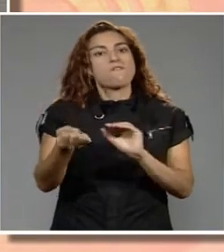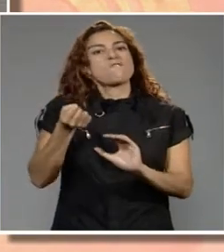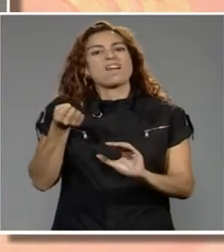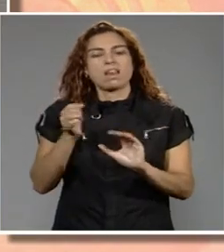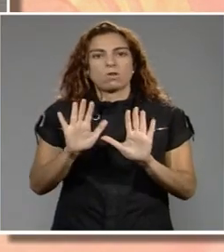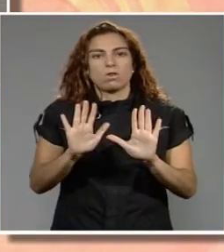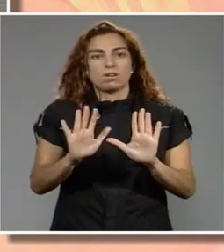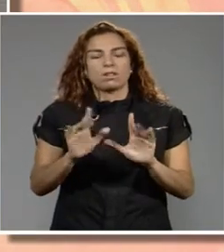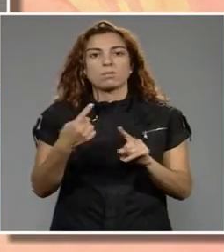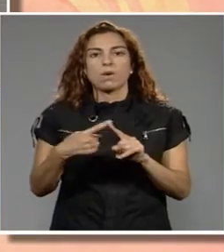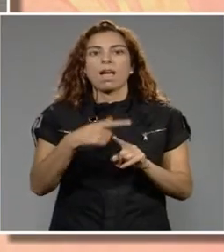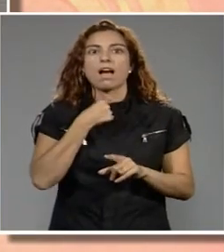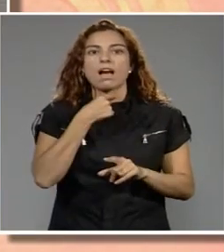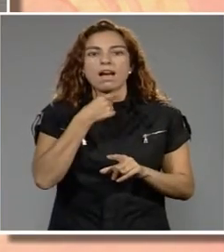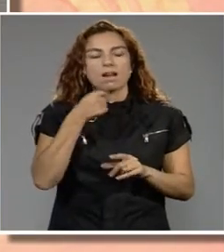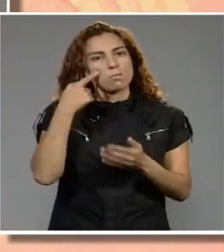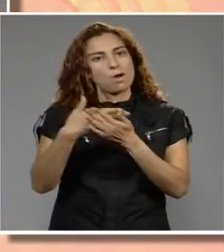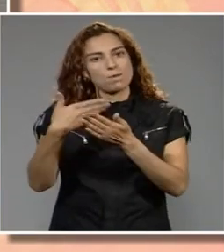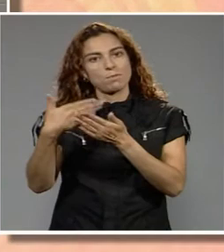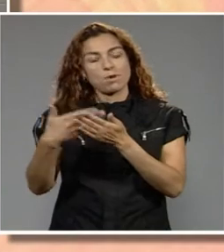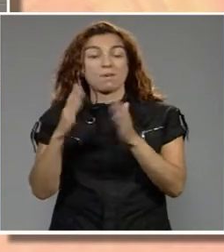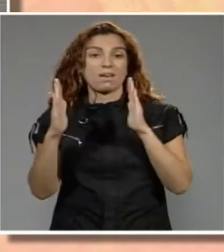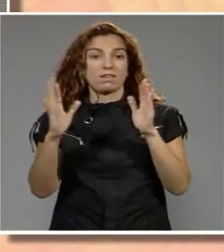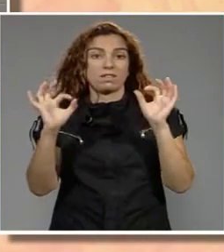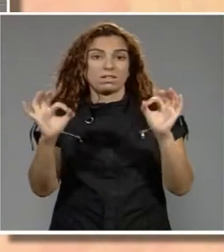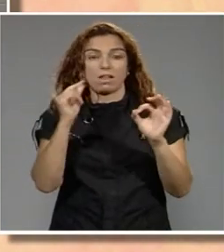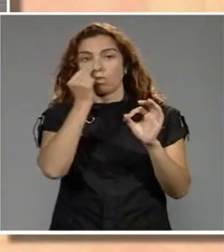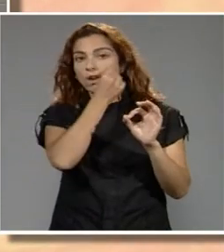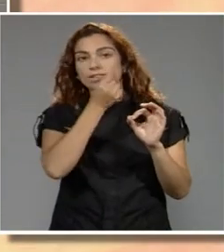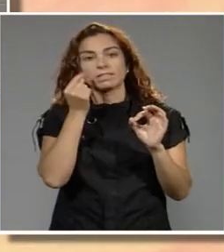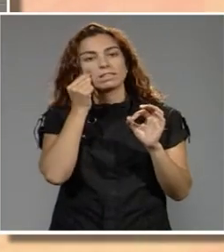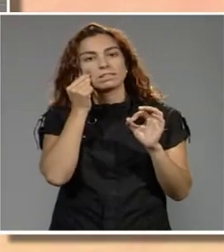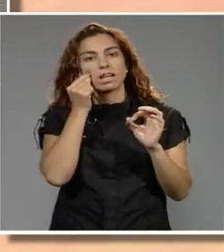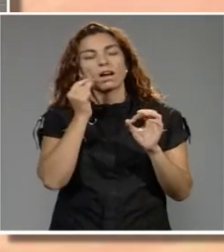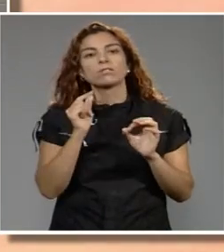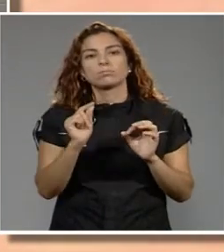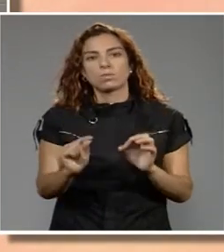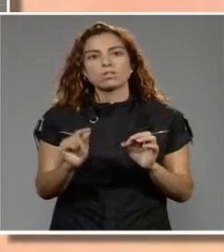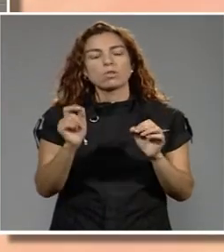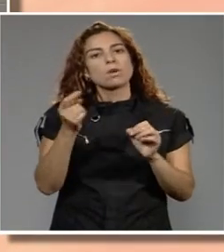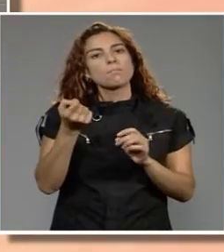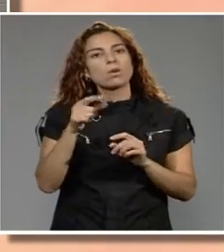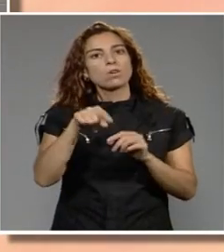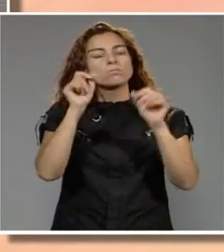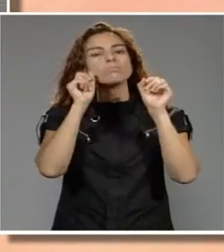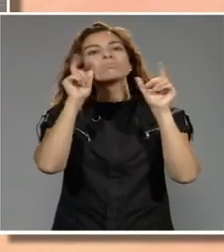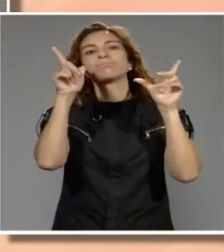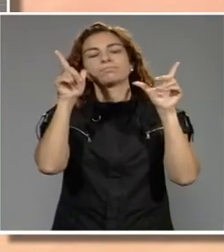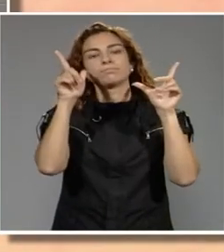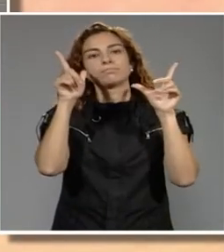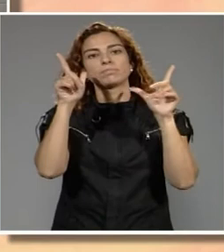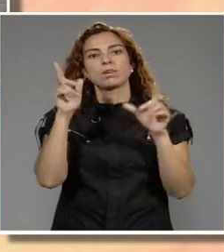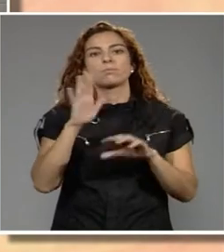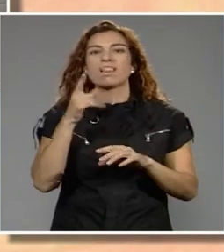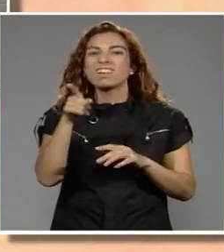aquestes ànsies d'experimentar en general i que es pugui donar compte que és un camí que